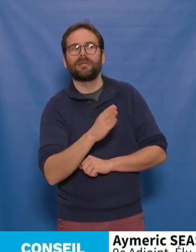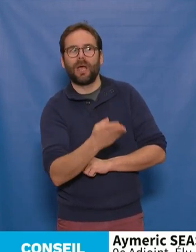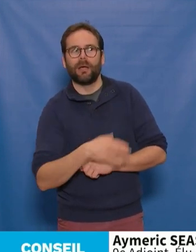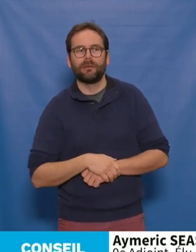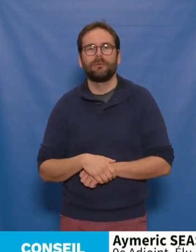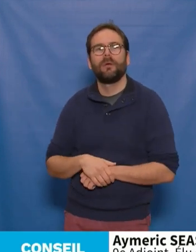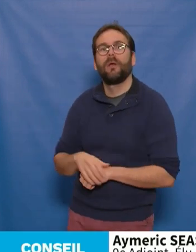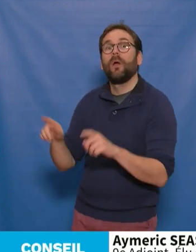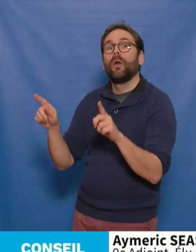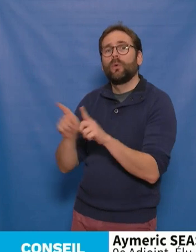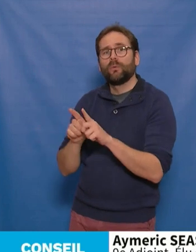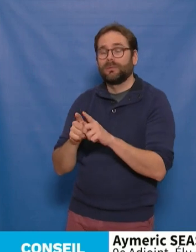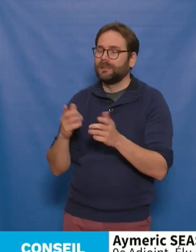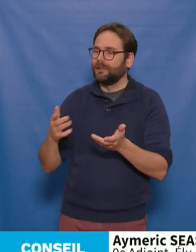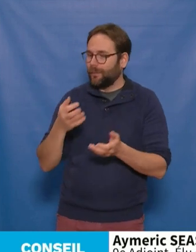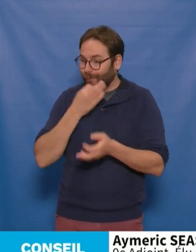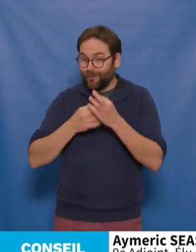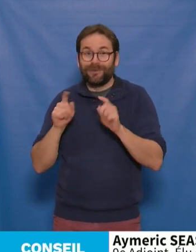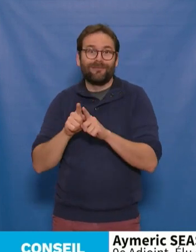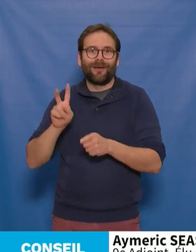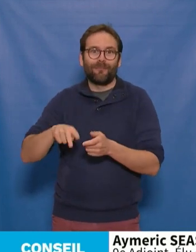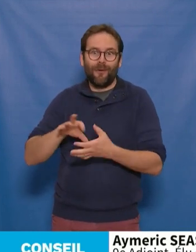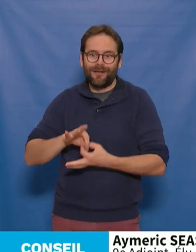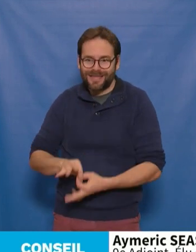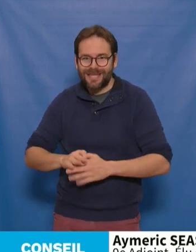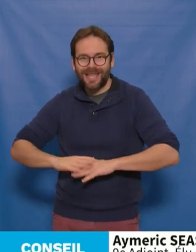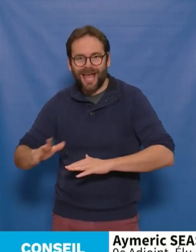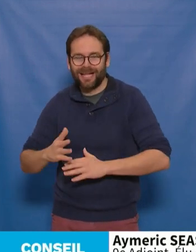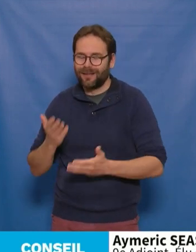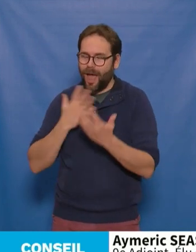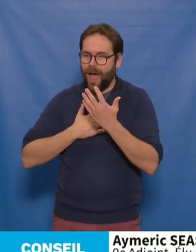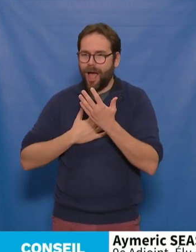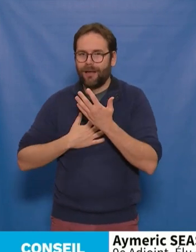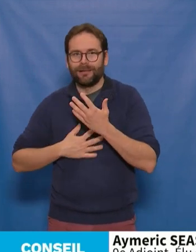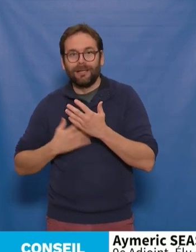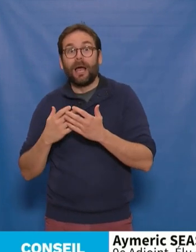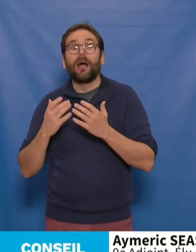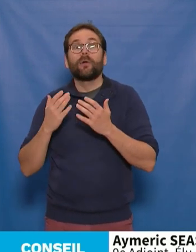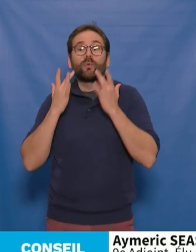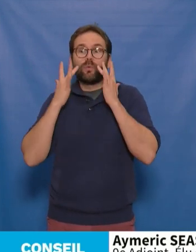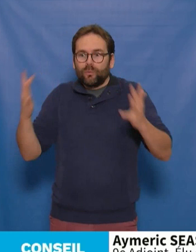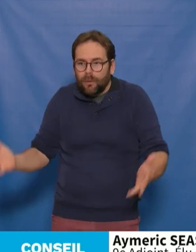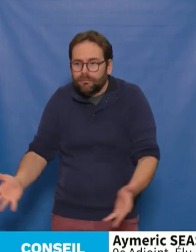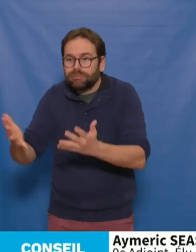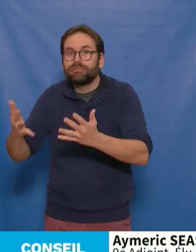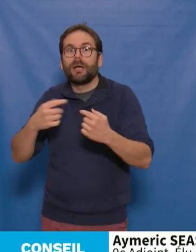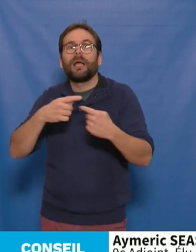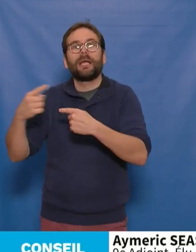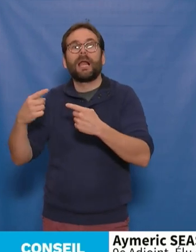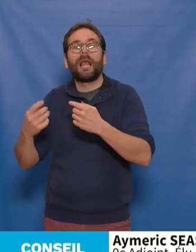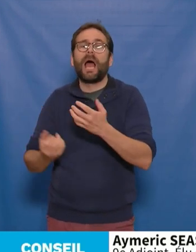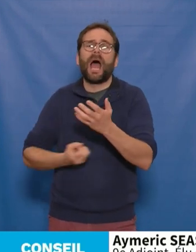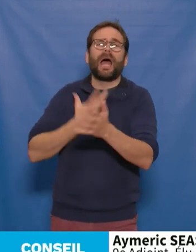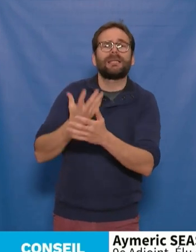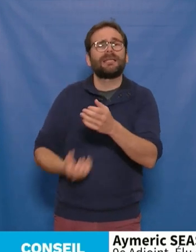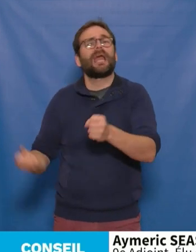nourritures bien terrestres donc, faire le pari de la culture, c'est d'abord soutenir les artistes et la création, c